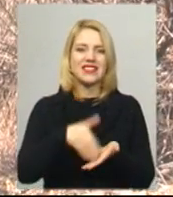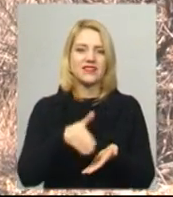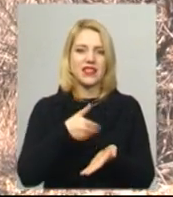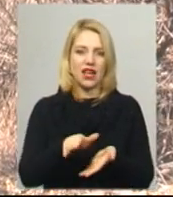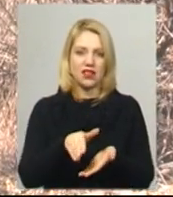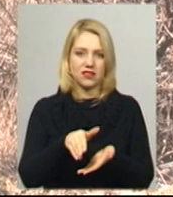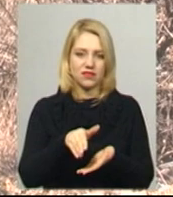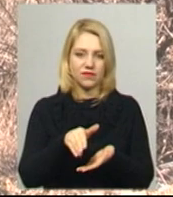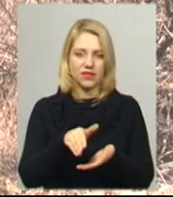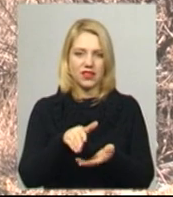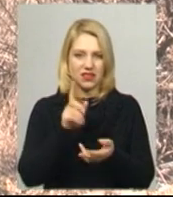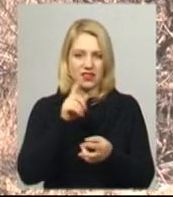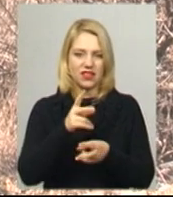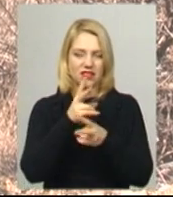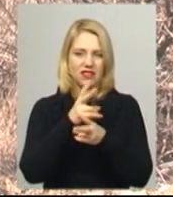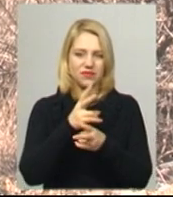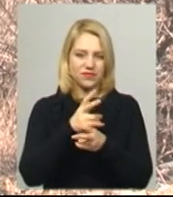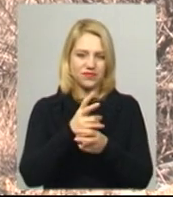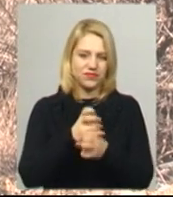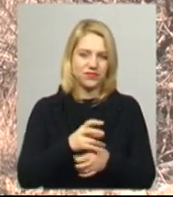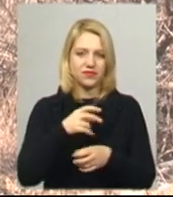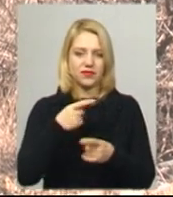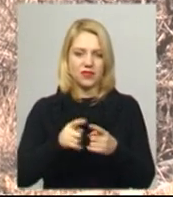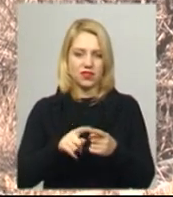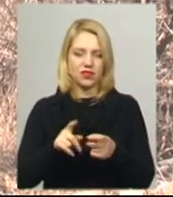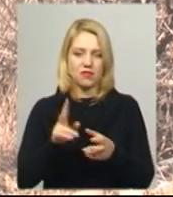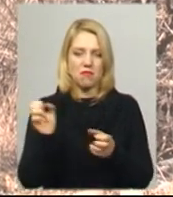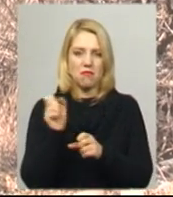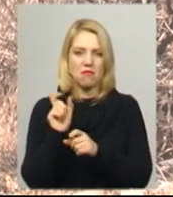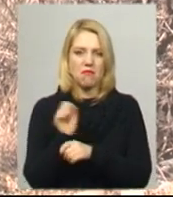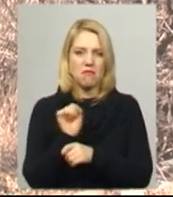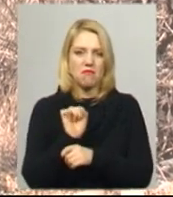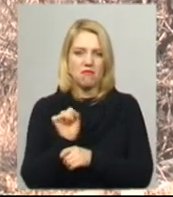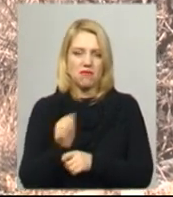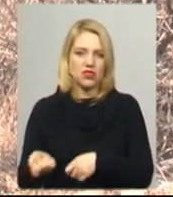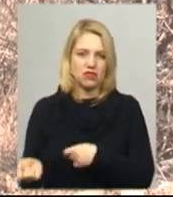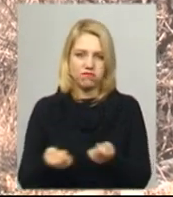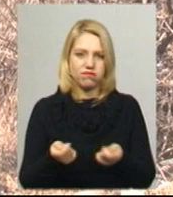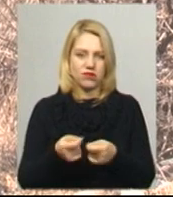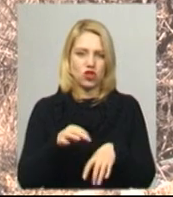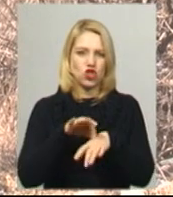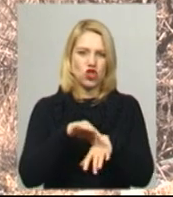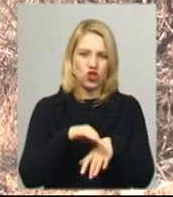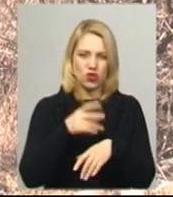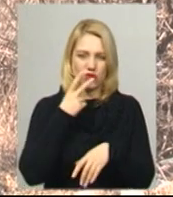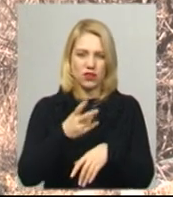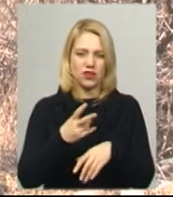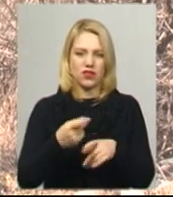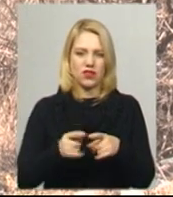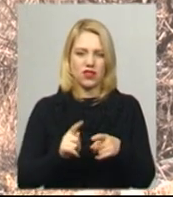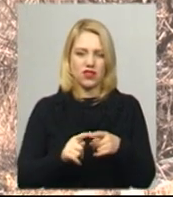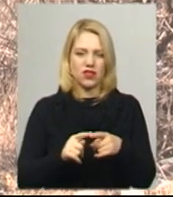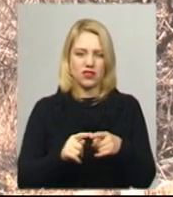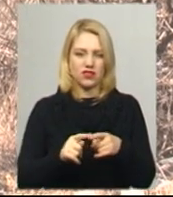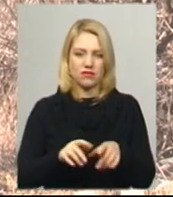ці відходи звалені, є місця, великі машини, привози, які обвали, збідно, шкури сняти, обвали отдельно,